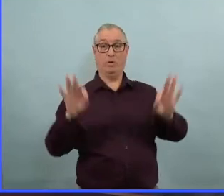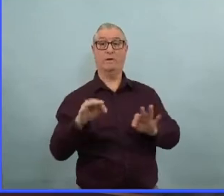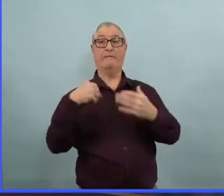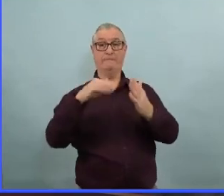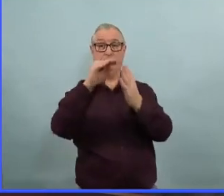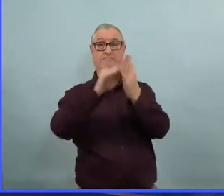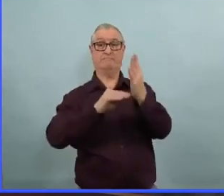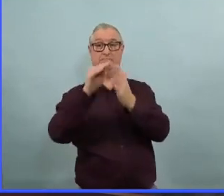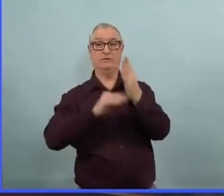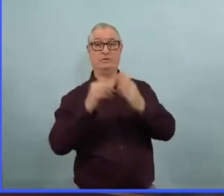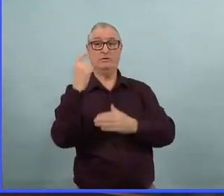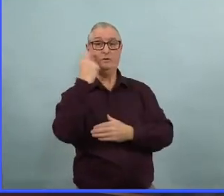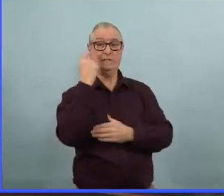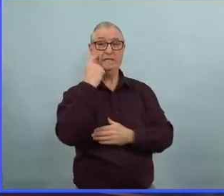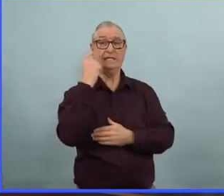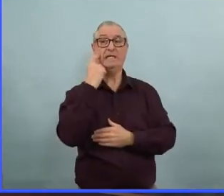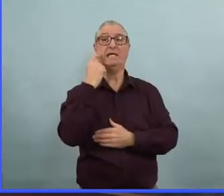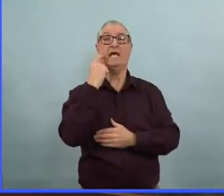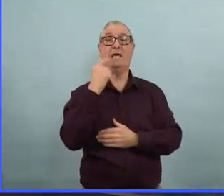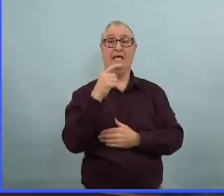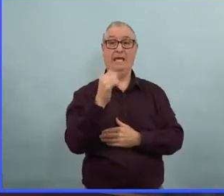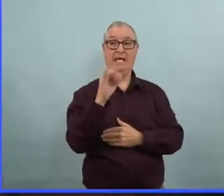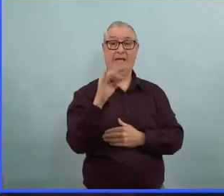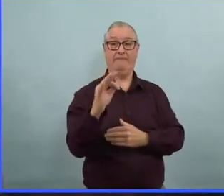pourquoi est qu'ils ne sont pas là parce qu'ils ont déjà été vendus